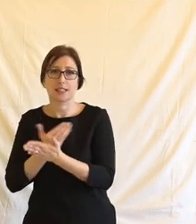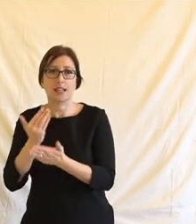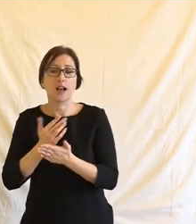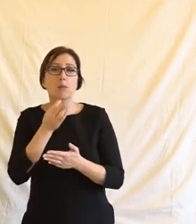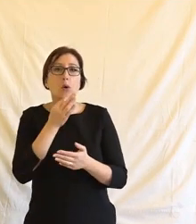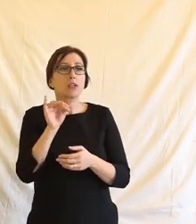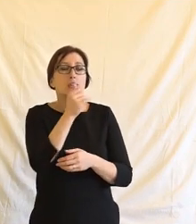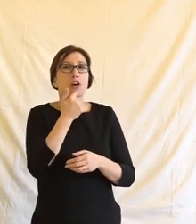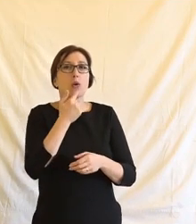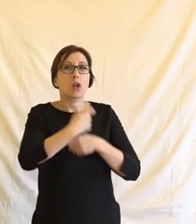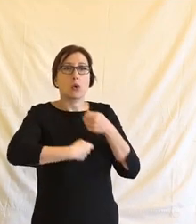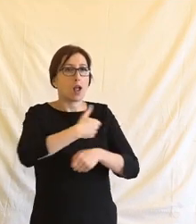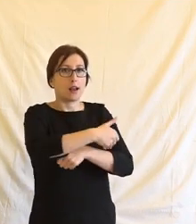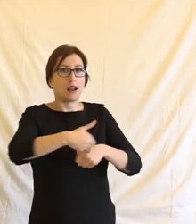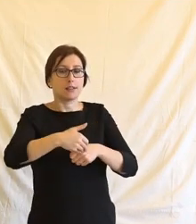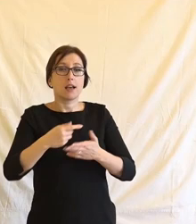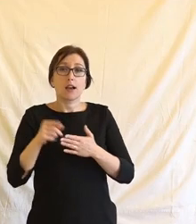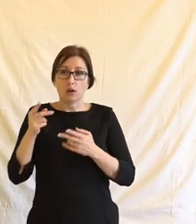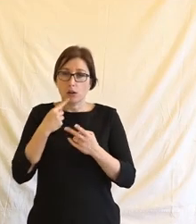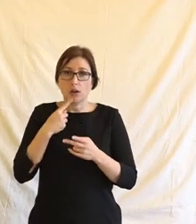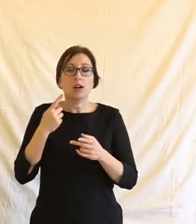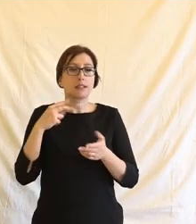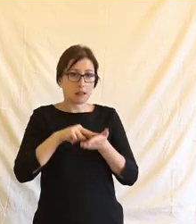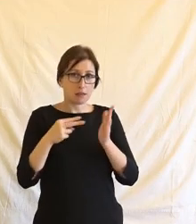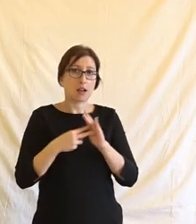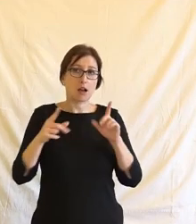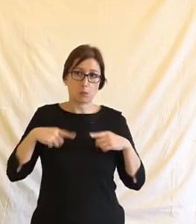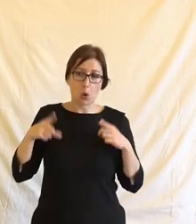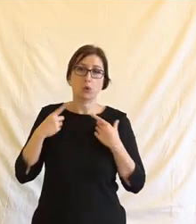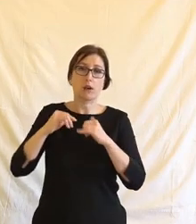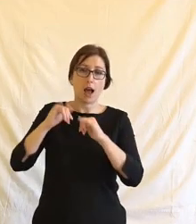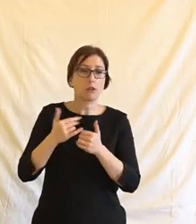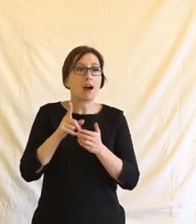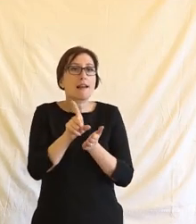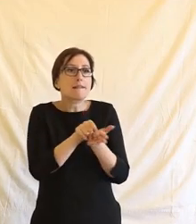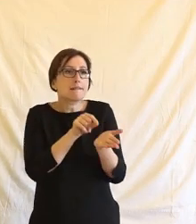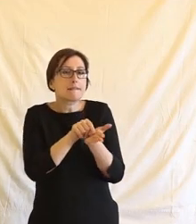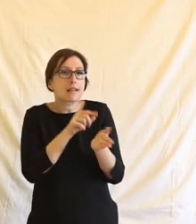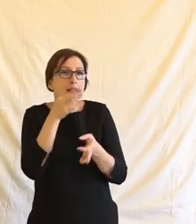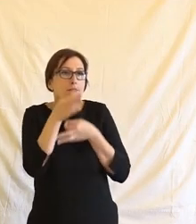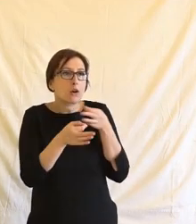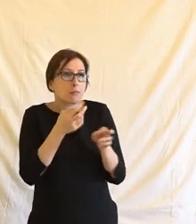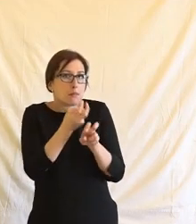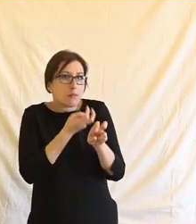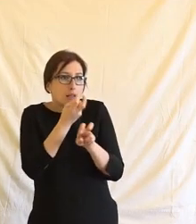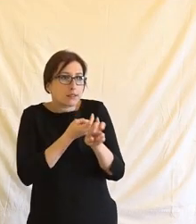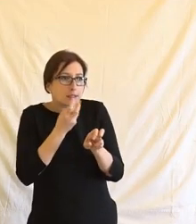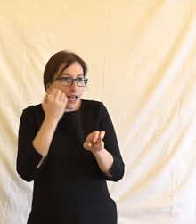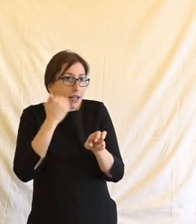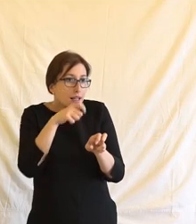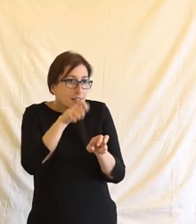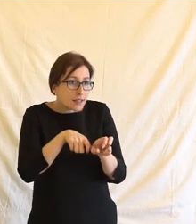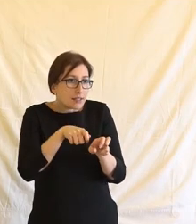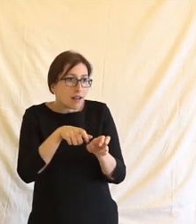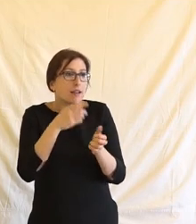a pokud někdo neřekne, že určité využívání technologií je nezákonné v rozporu s lidskými právy, tak je zcela legitimní, že